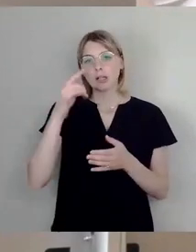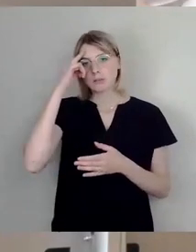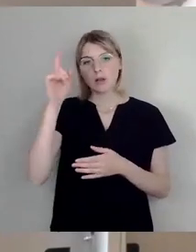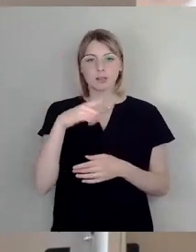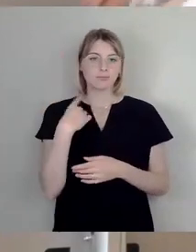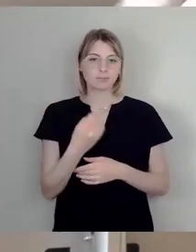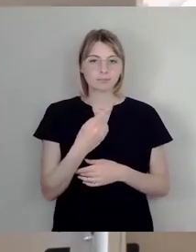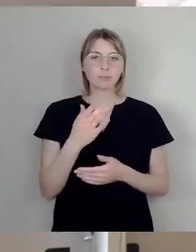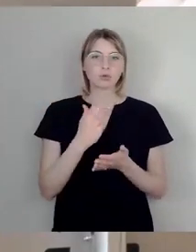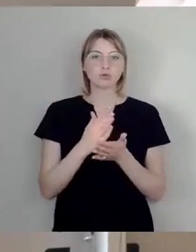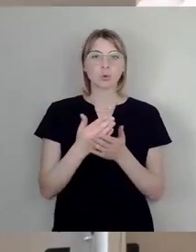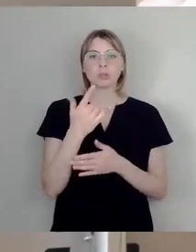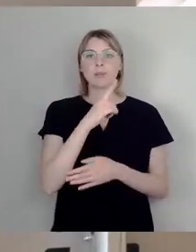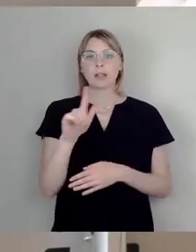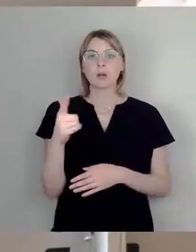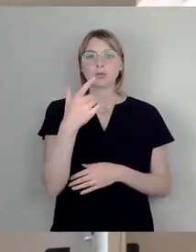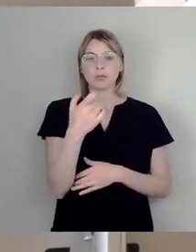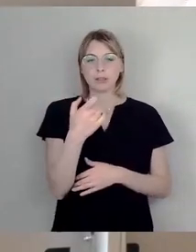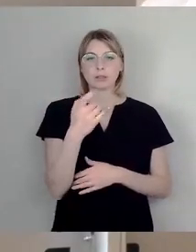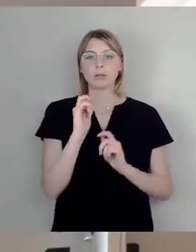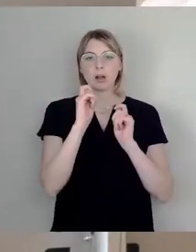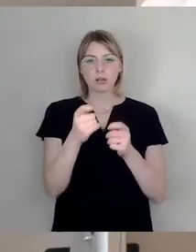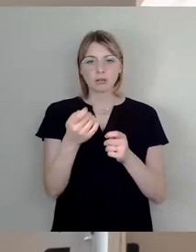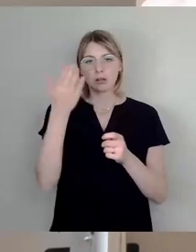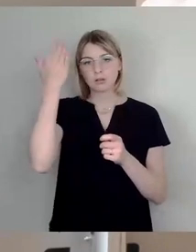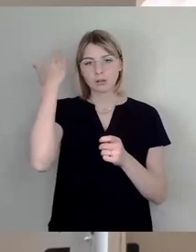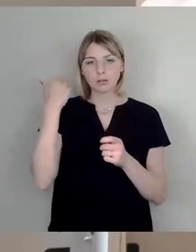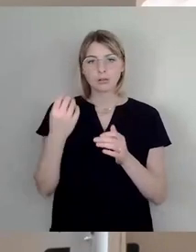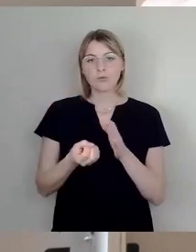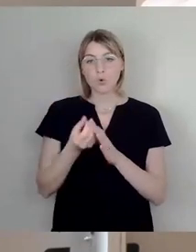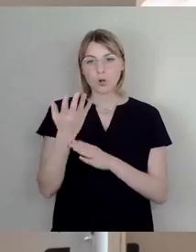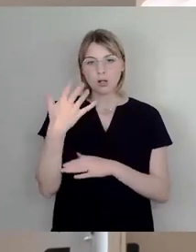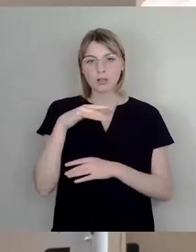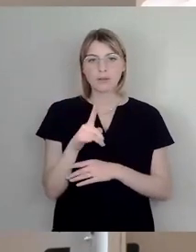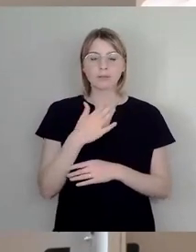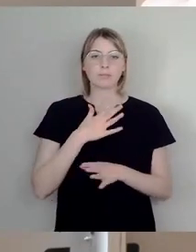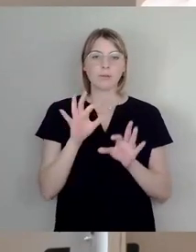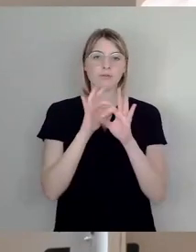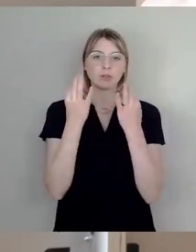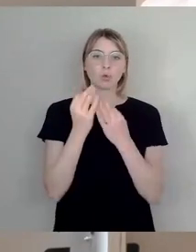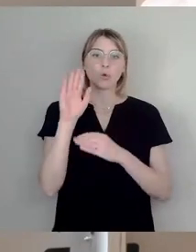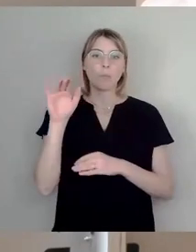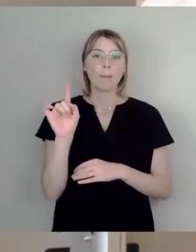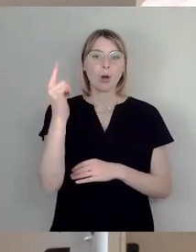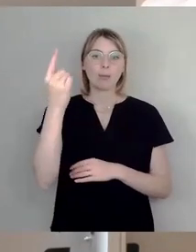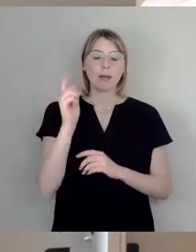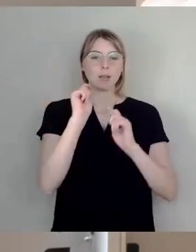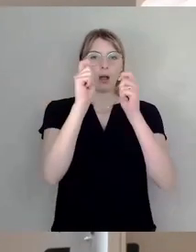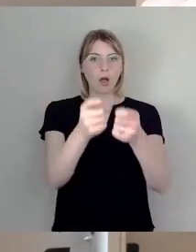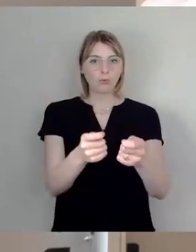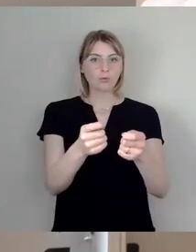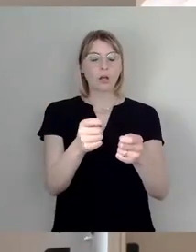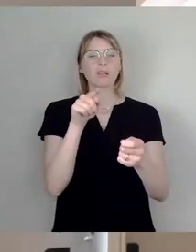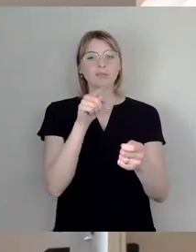Frühjahr 2020 auf Antrag meiner Fraktion den Oberbürgermeister beauftragt, unautorisierte Beschmierungen von